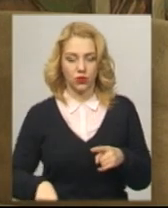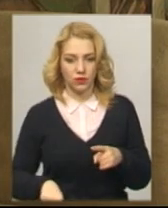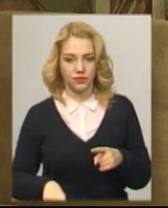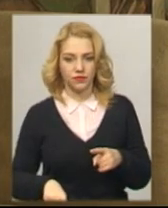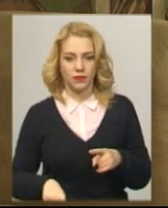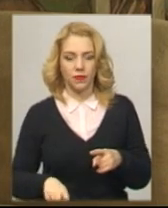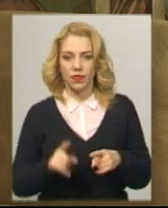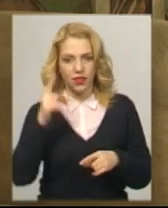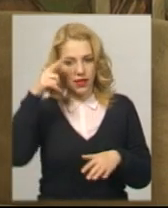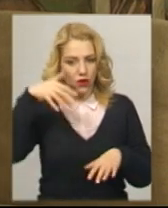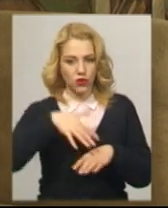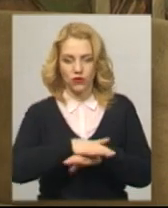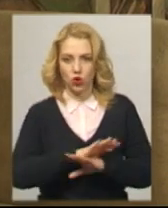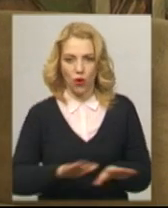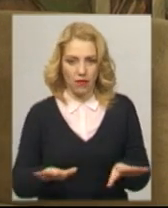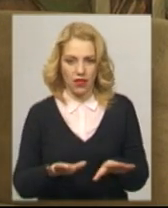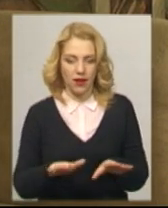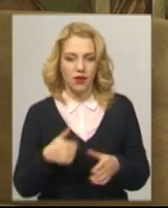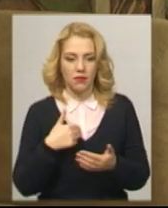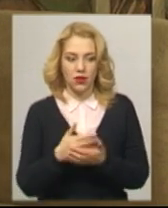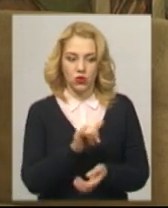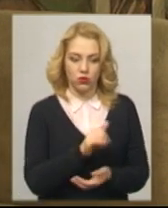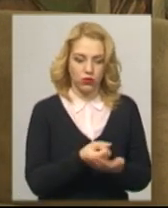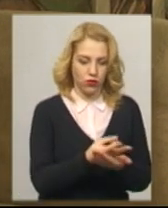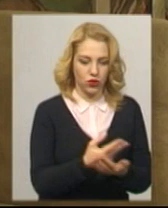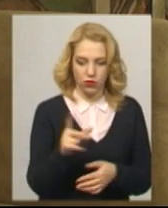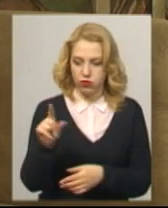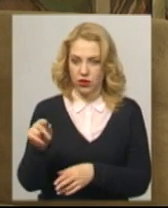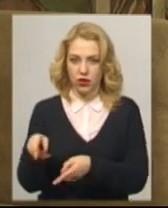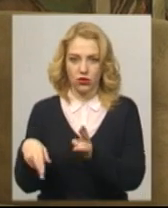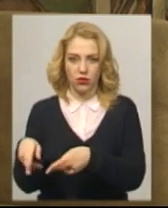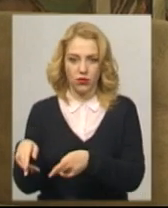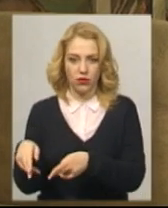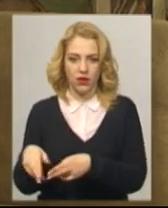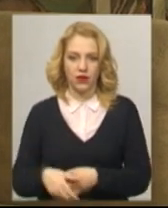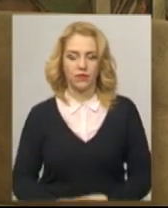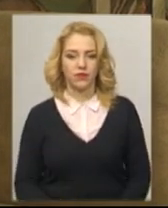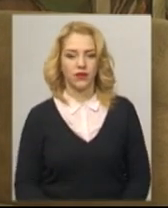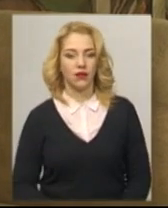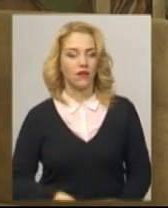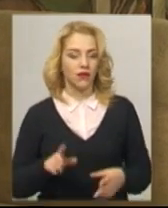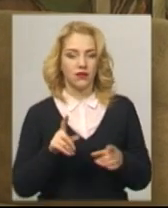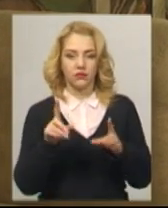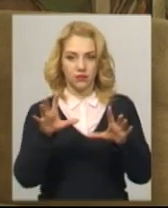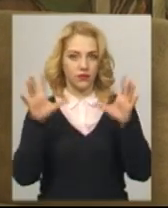я навіть не усвідомила. Наприклад, мене в суботу положили, в понеділок мене вже оперували. Ти навіть,